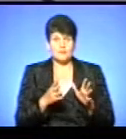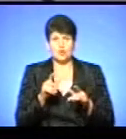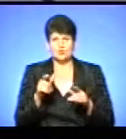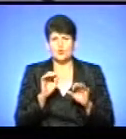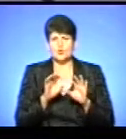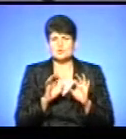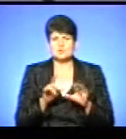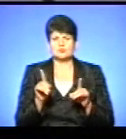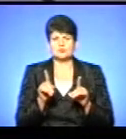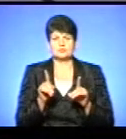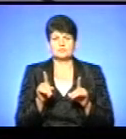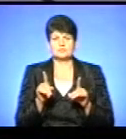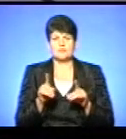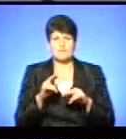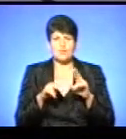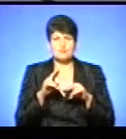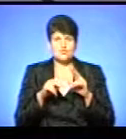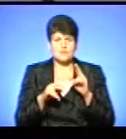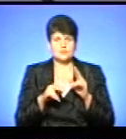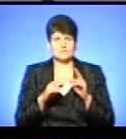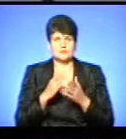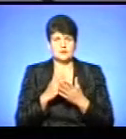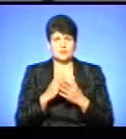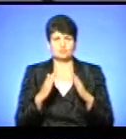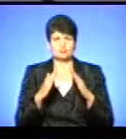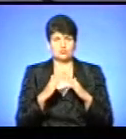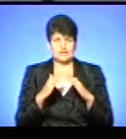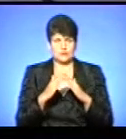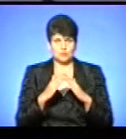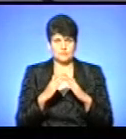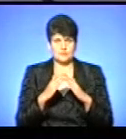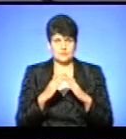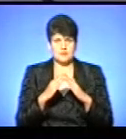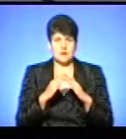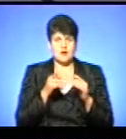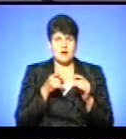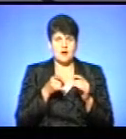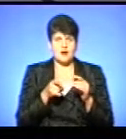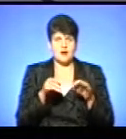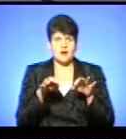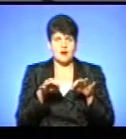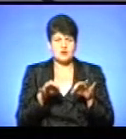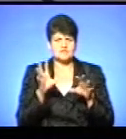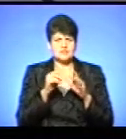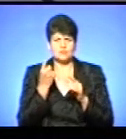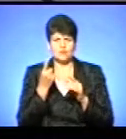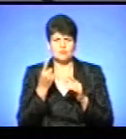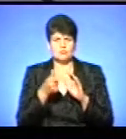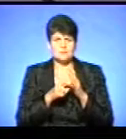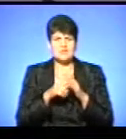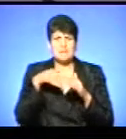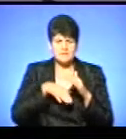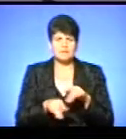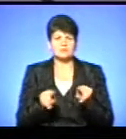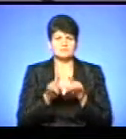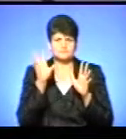розказують, що, ну, та, як є побудова, будинок, гараж, все в одному приміщенні, і підвал. І через все це